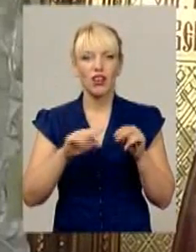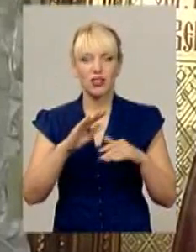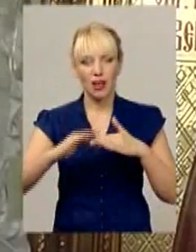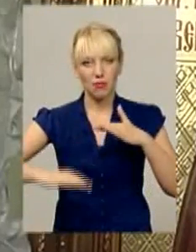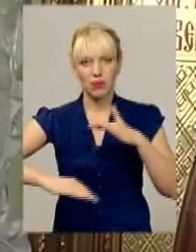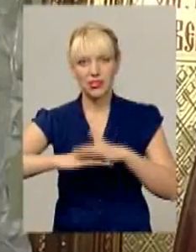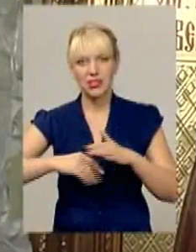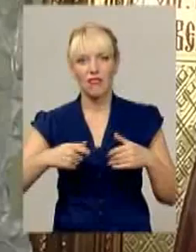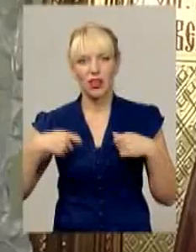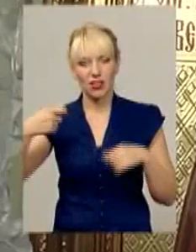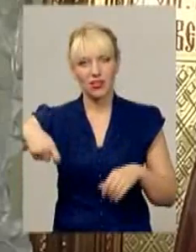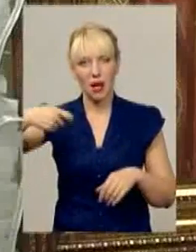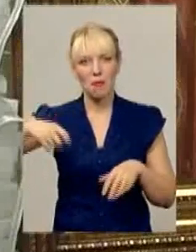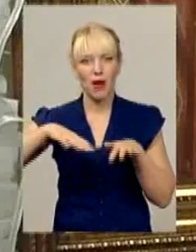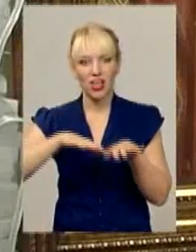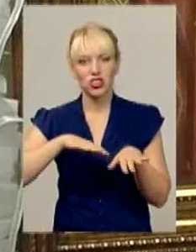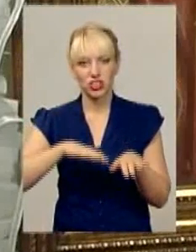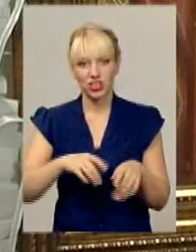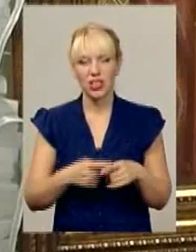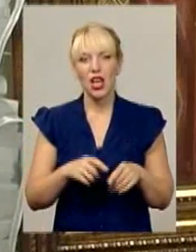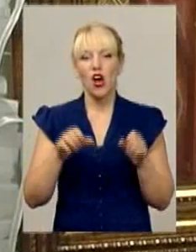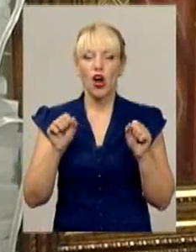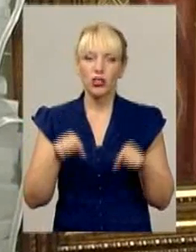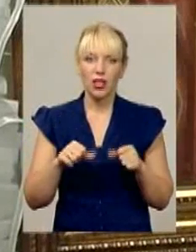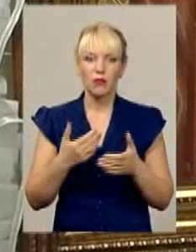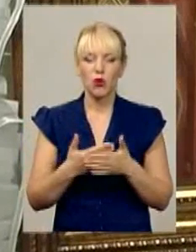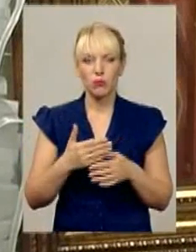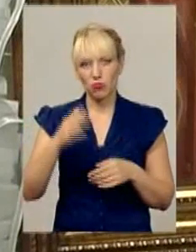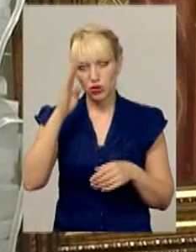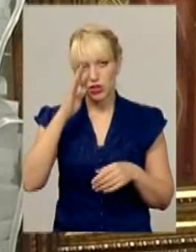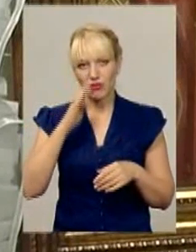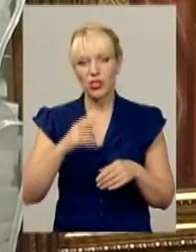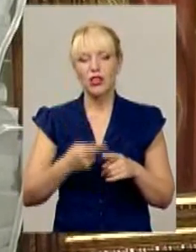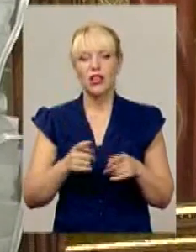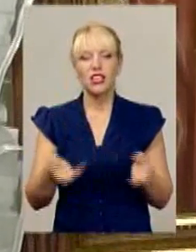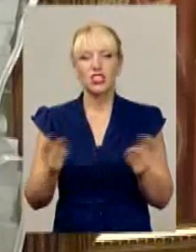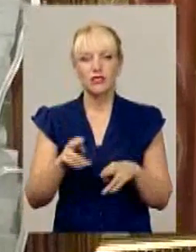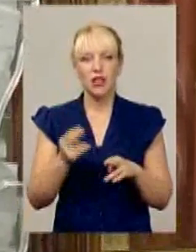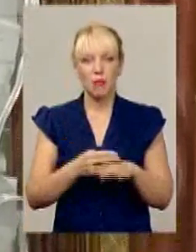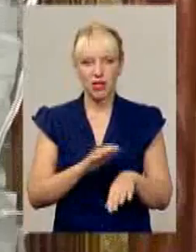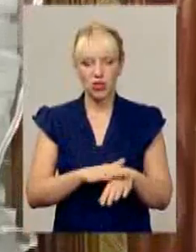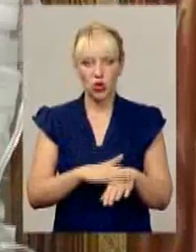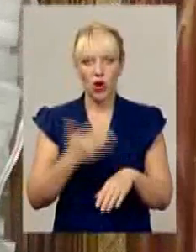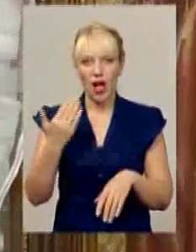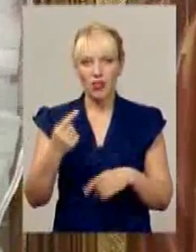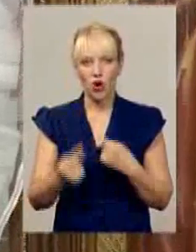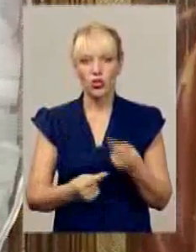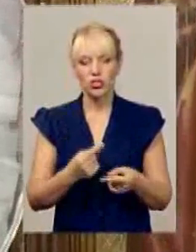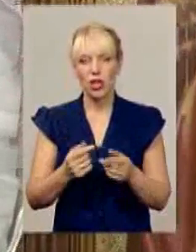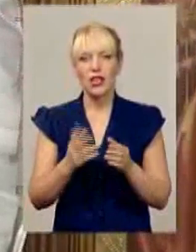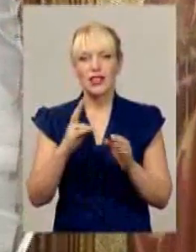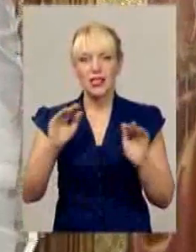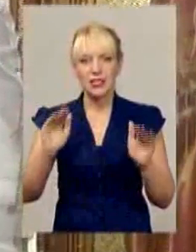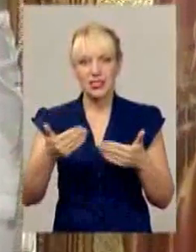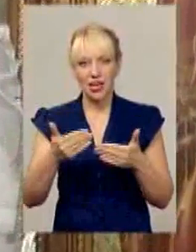православ'я майже дотепер. Однак, мабуть, за свій чинок чоботар позбувся руки. Його нащадки, щеправда, на заклик священика повернути